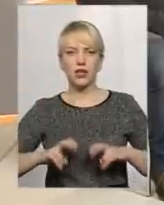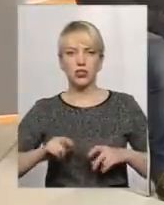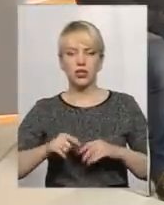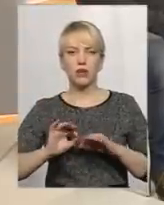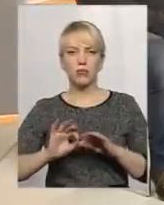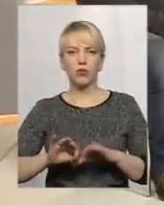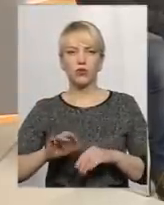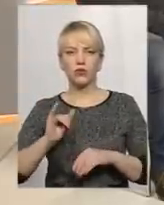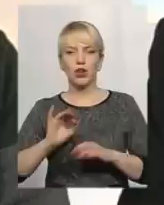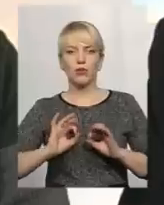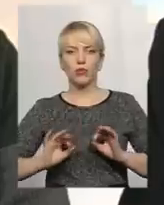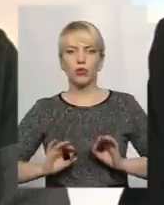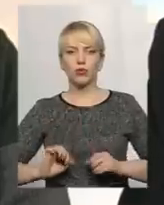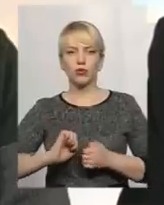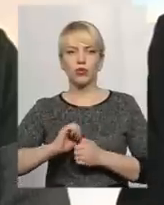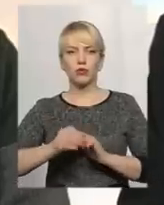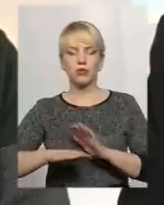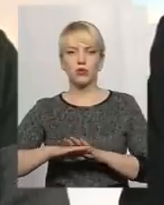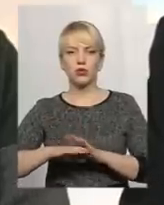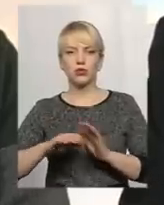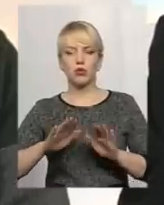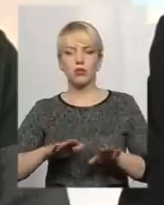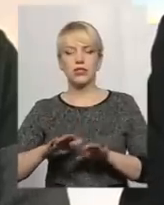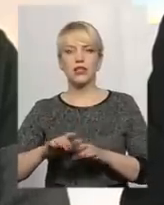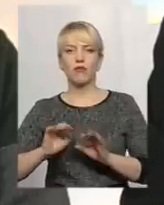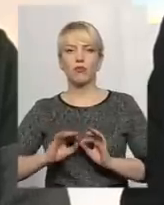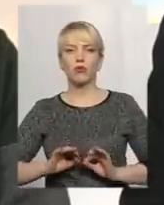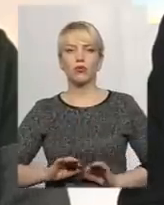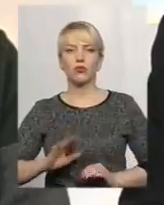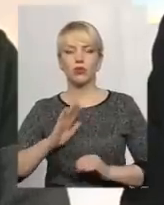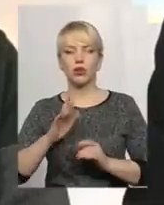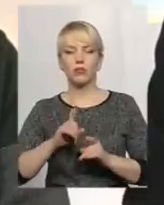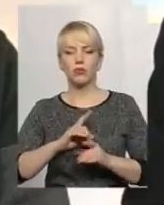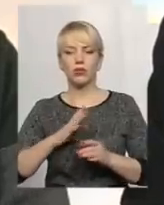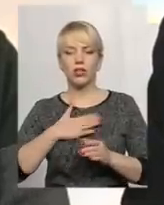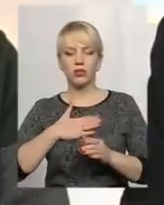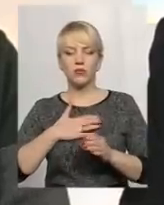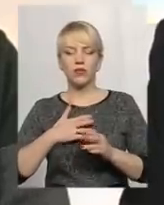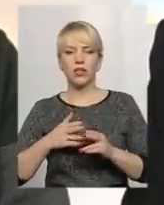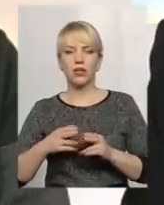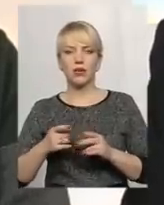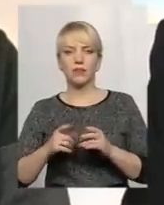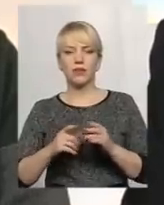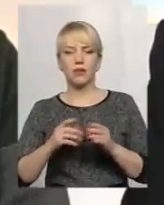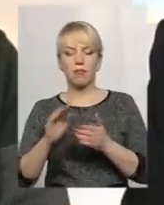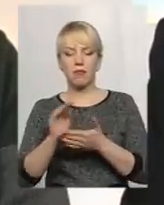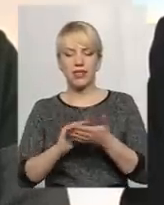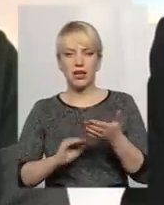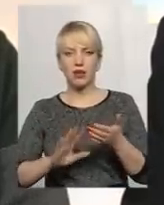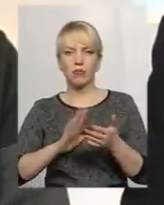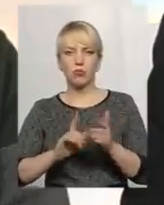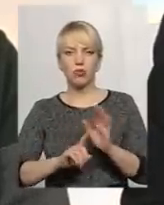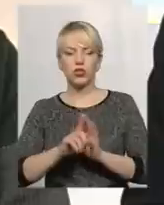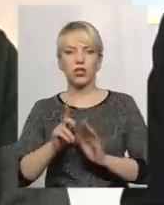прокуратуру Каннесподівського місцевого. За наслідками наших матеріалів було відкрите кримінальне провадження, яке зарядгає досудове розслідування.